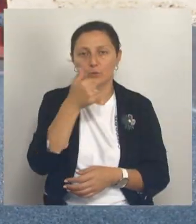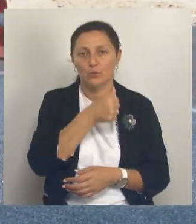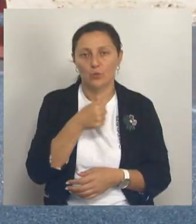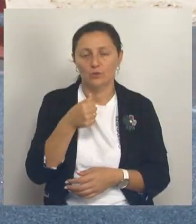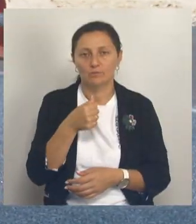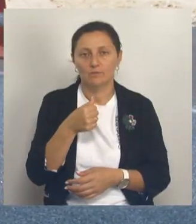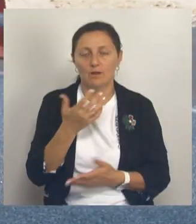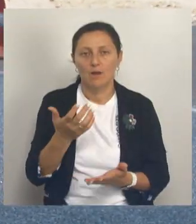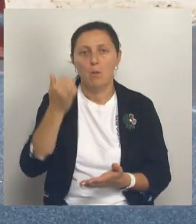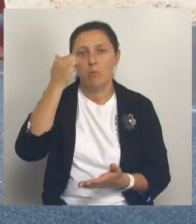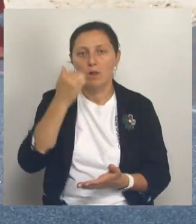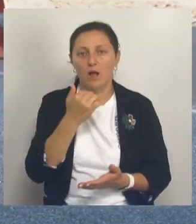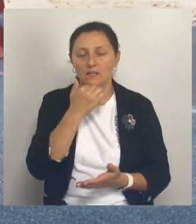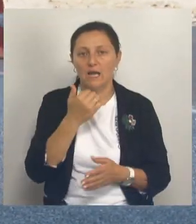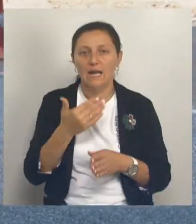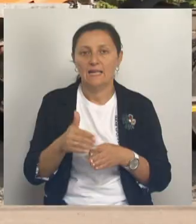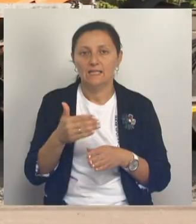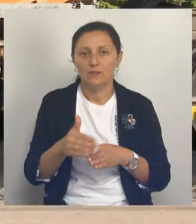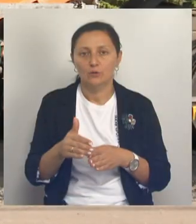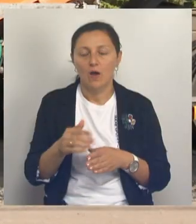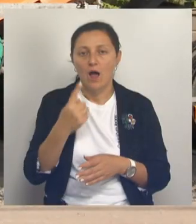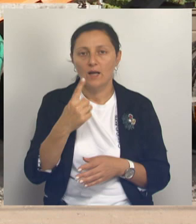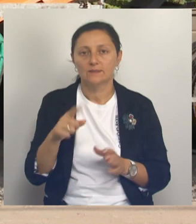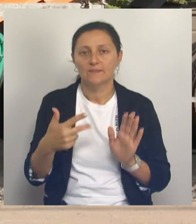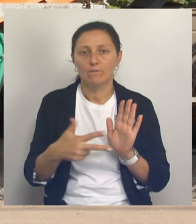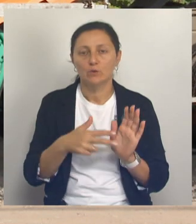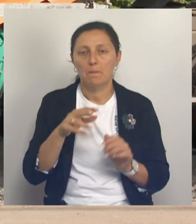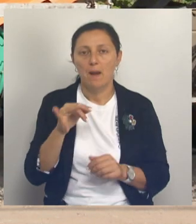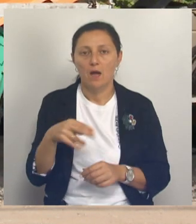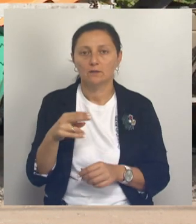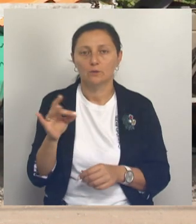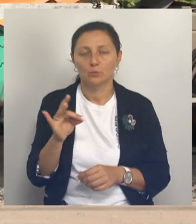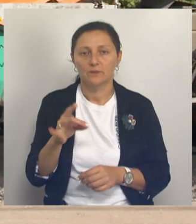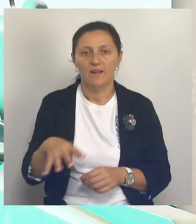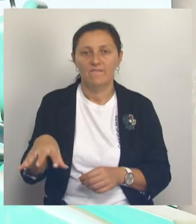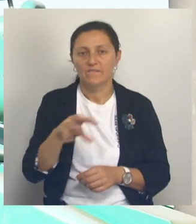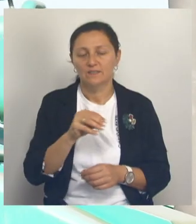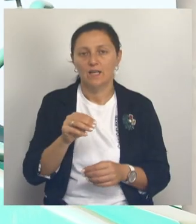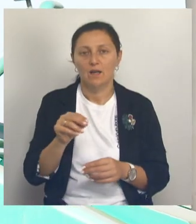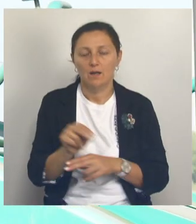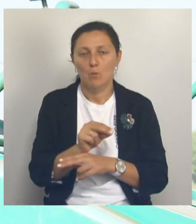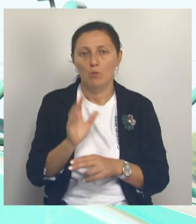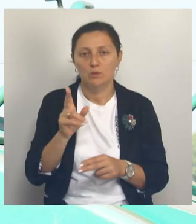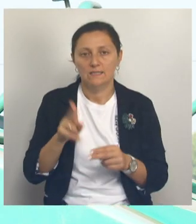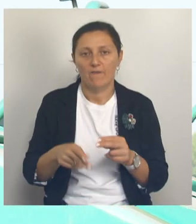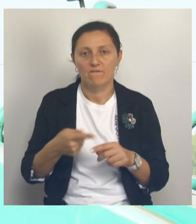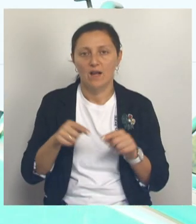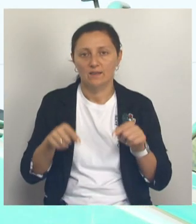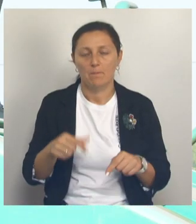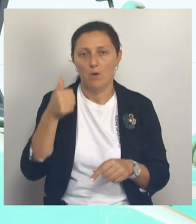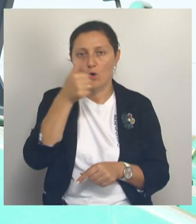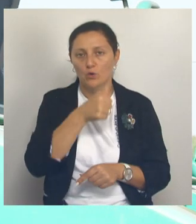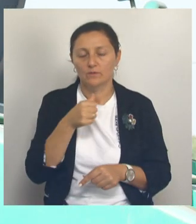Однако, благодаря казначейскому кредиту в размере 1,8 миллиарда рублей, все объекты планируют закончить уже в этом году в рамках